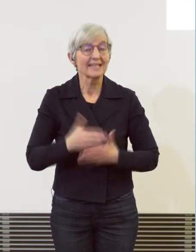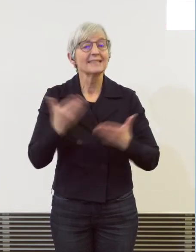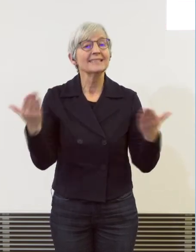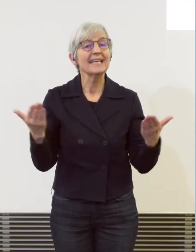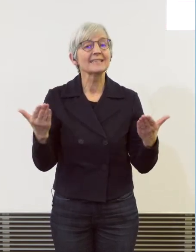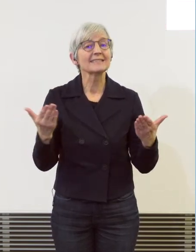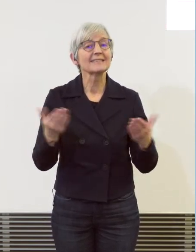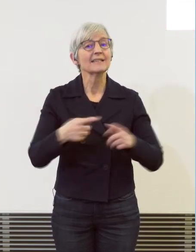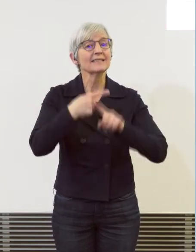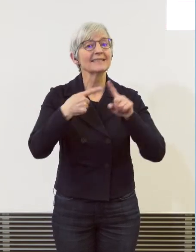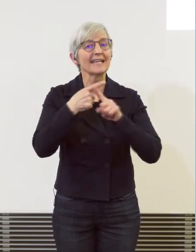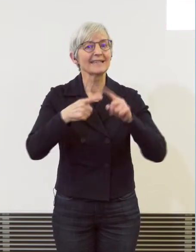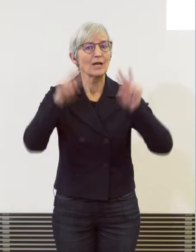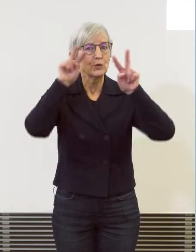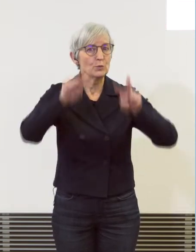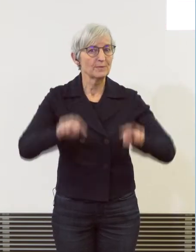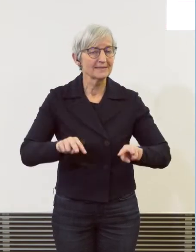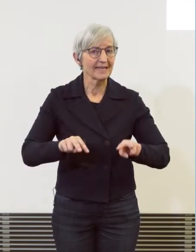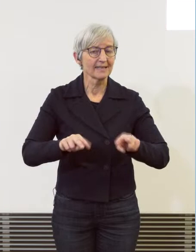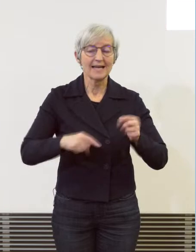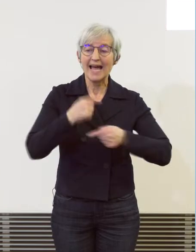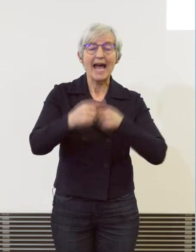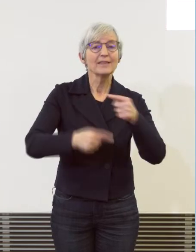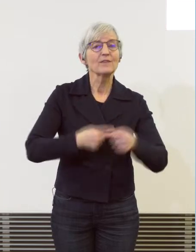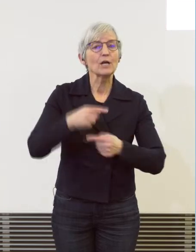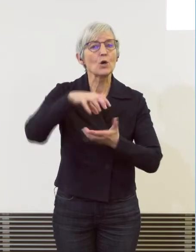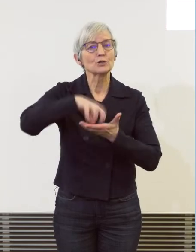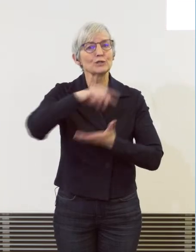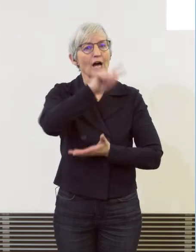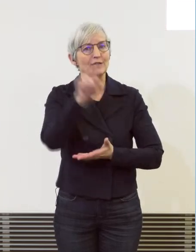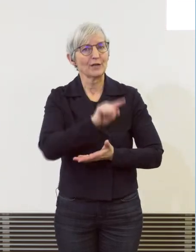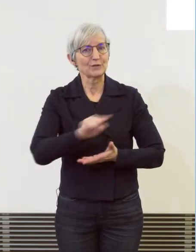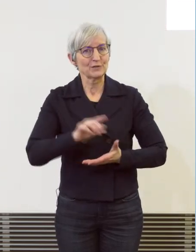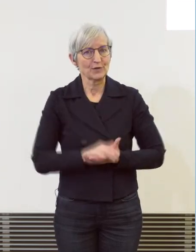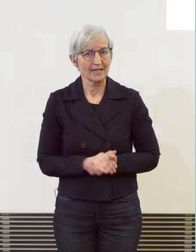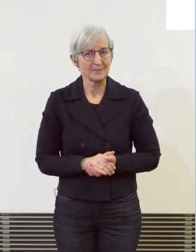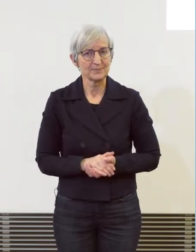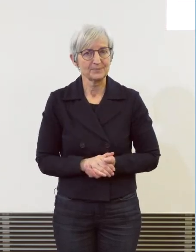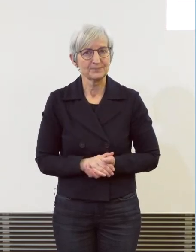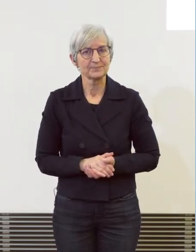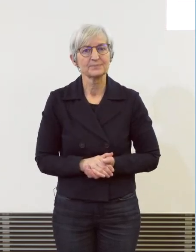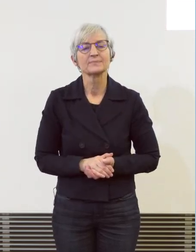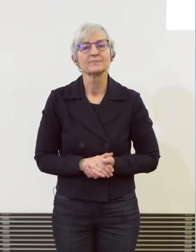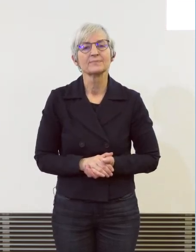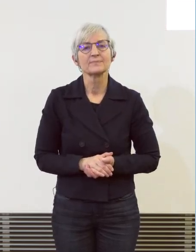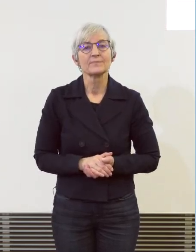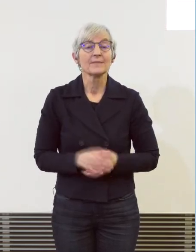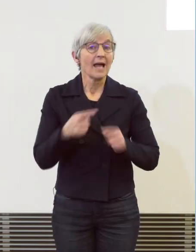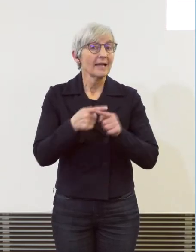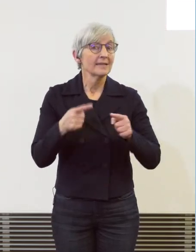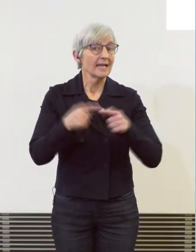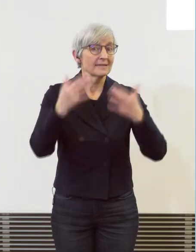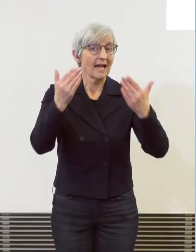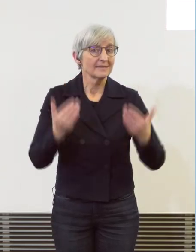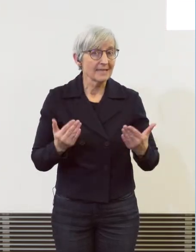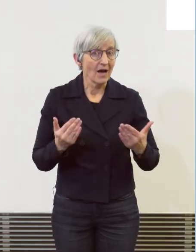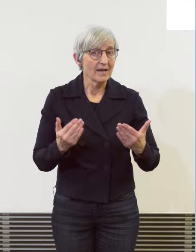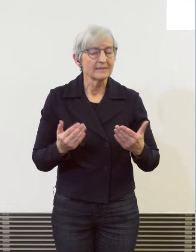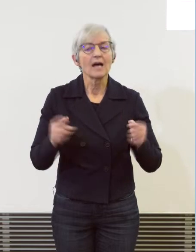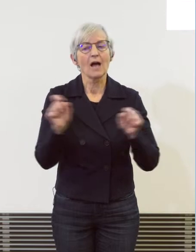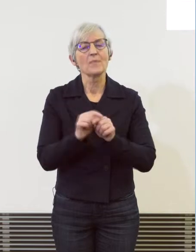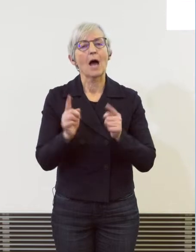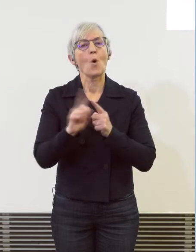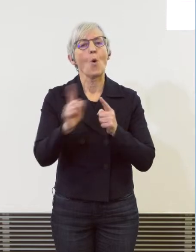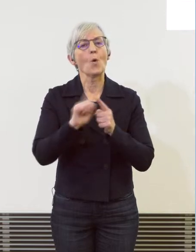über die Entwicklungen und Zahlen in der Stadt Zürich. Auch unsere detaillierten Zahlen findet ihr online am bereits